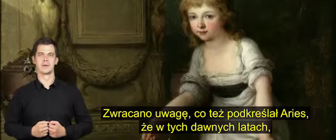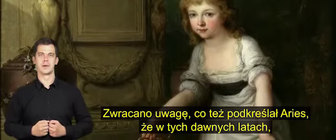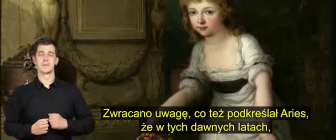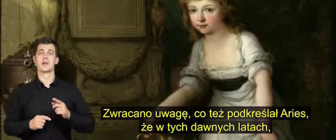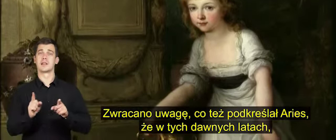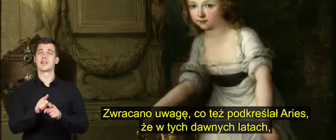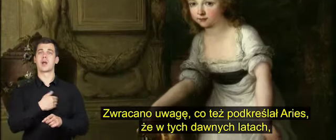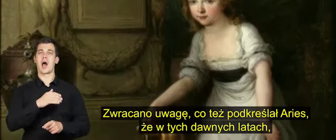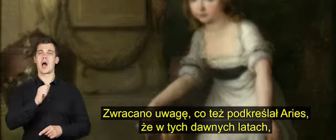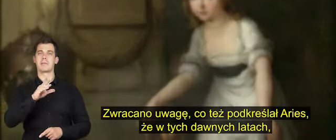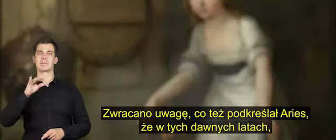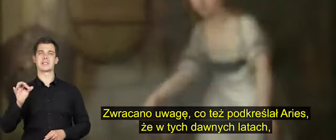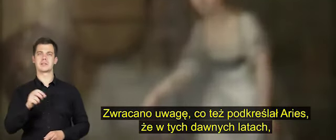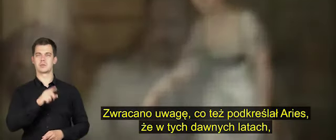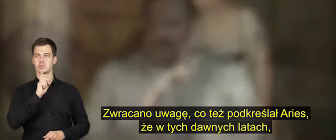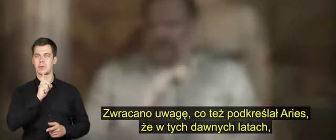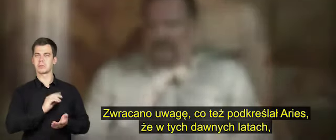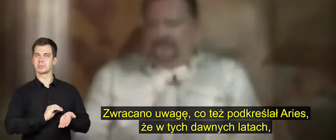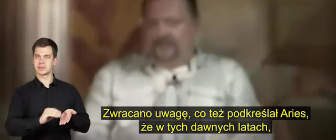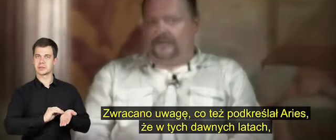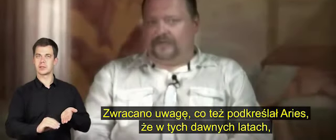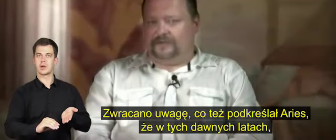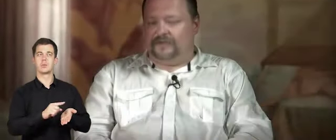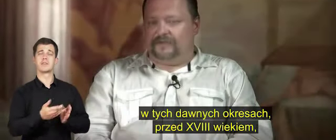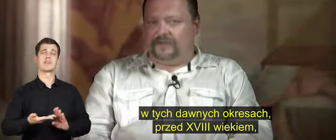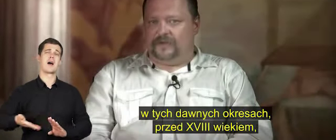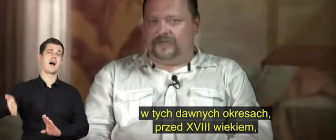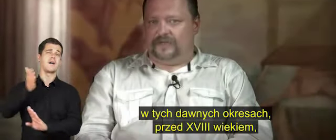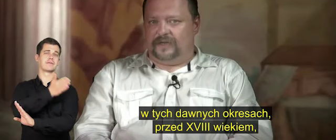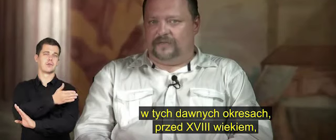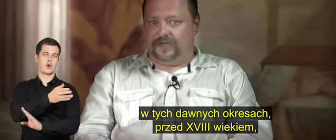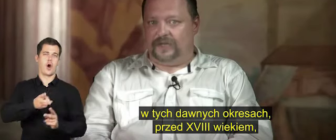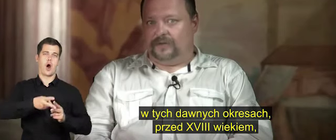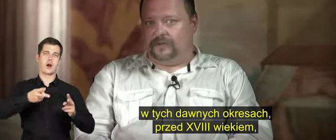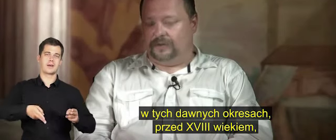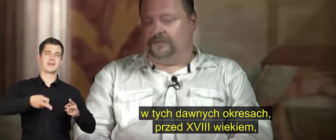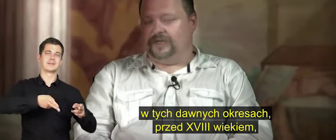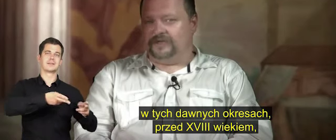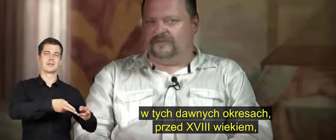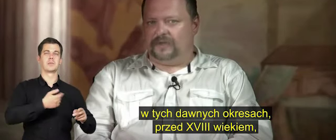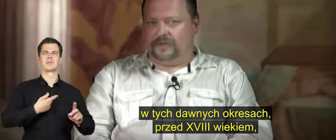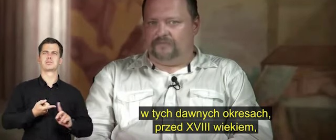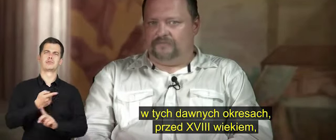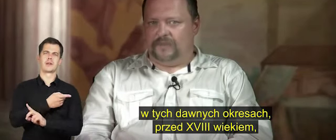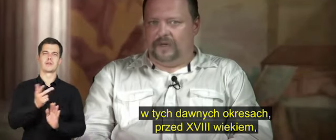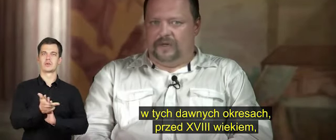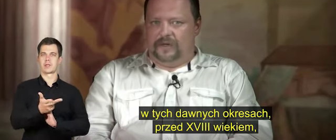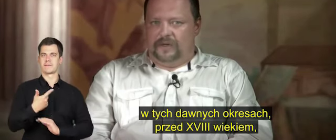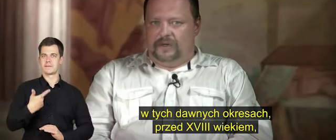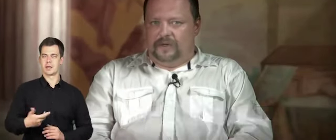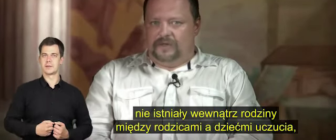podkreślał Ariès, że w tych dawnych latach, w tych dawnych okresach, przed XVIII wiekiem,